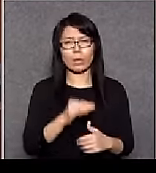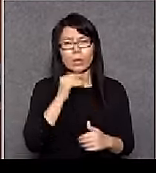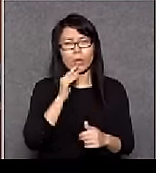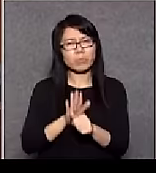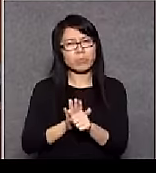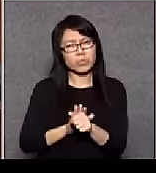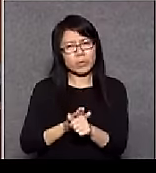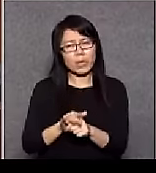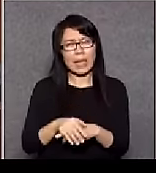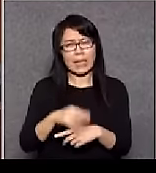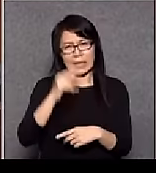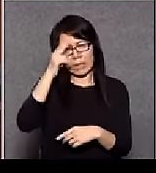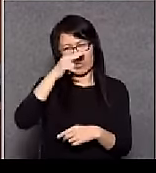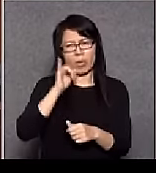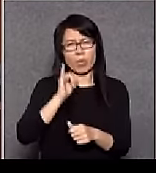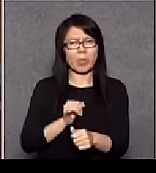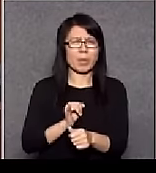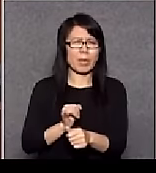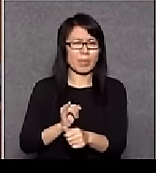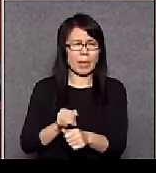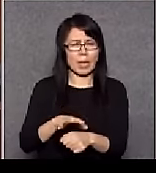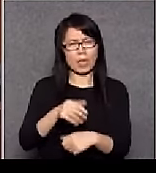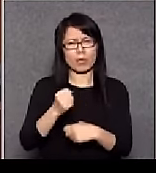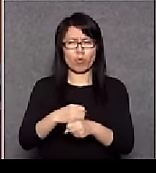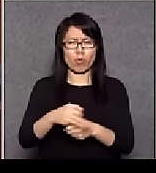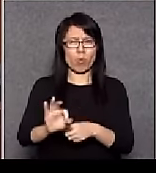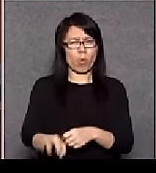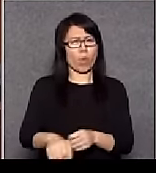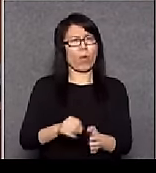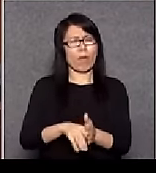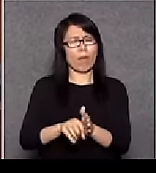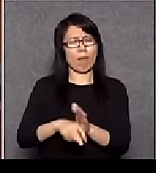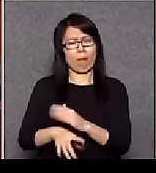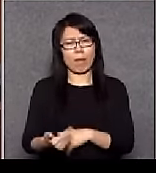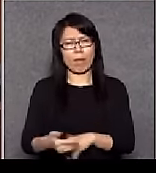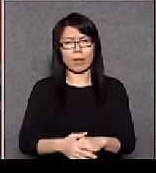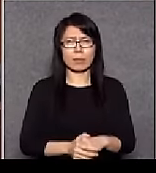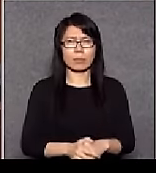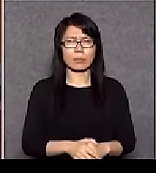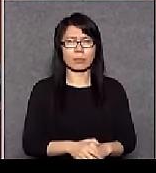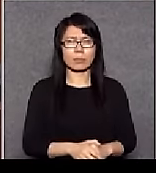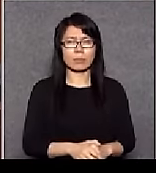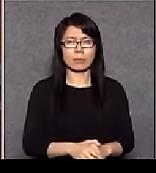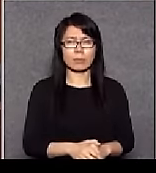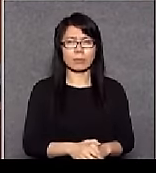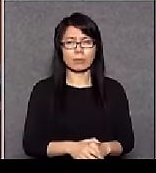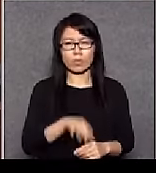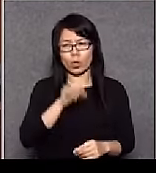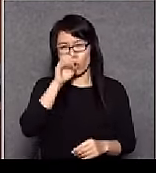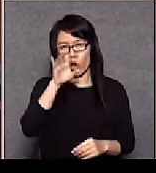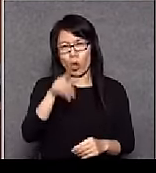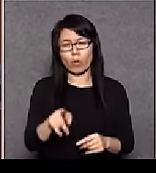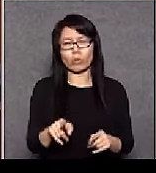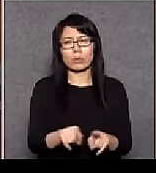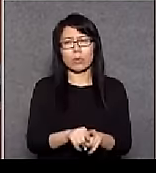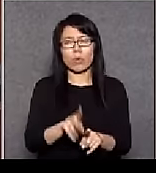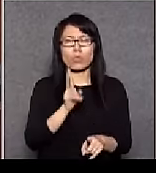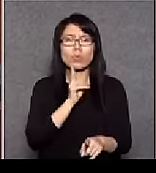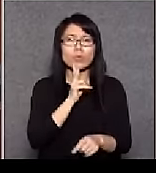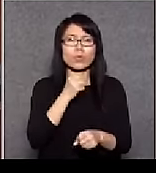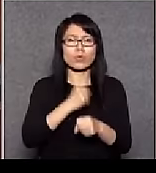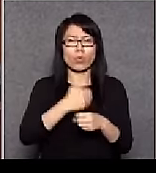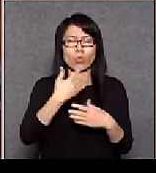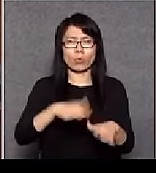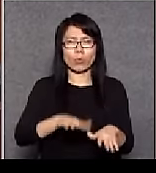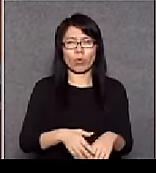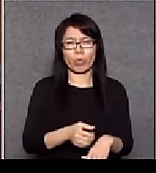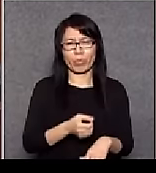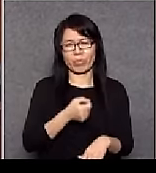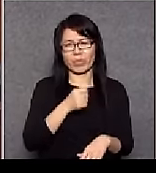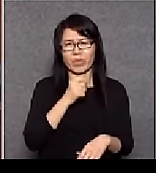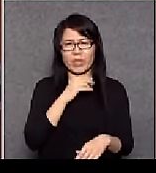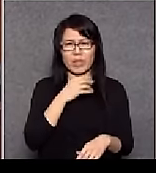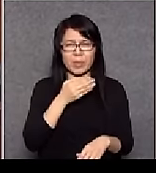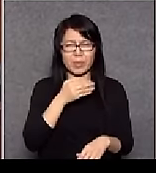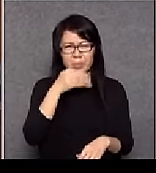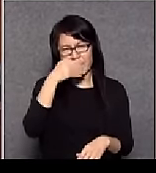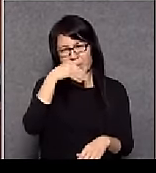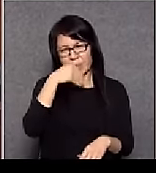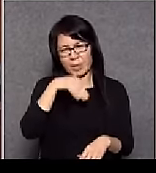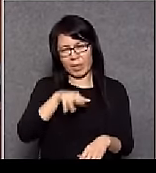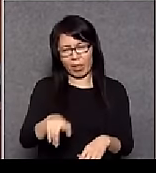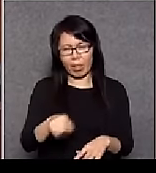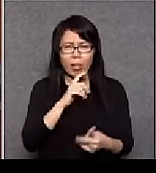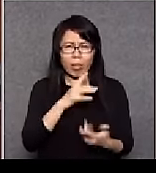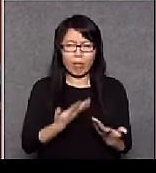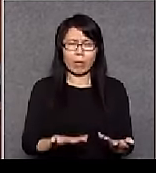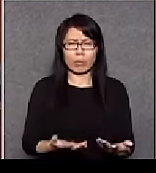說他又不做事又不做實事只是講過講了等於做了吹水對嗎這個